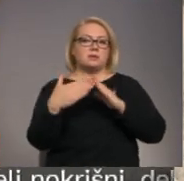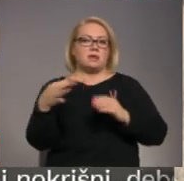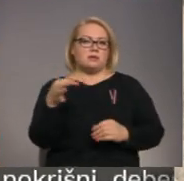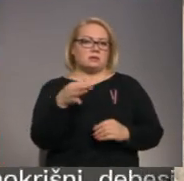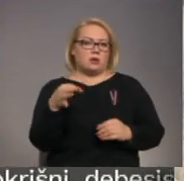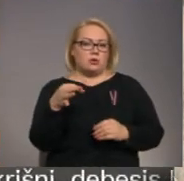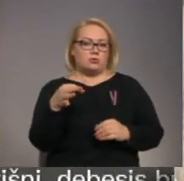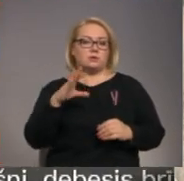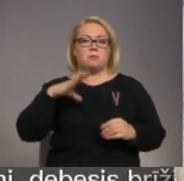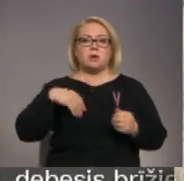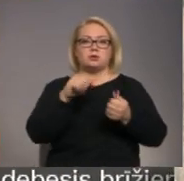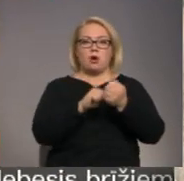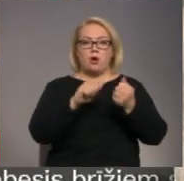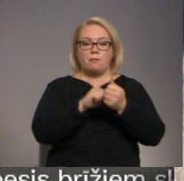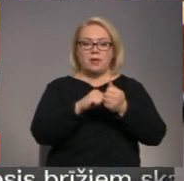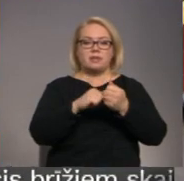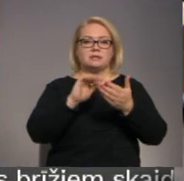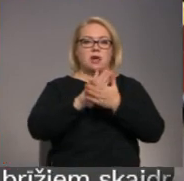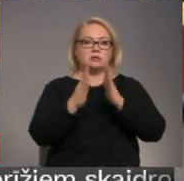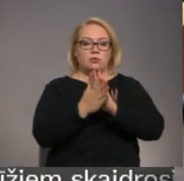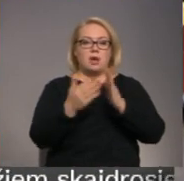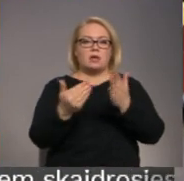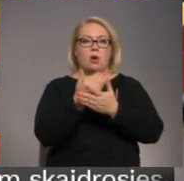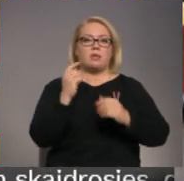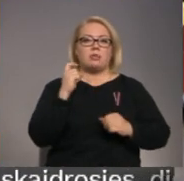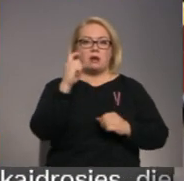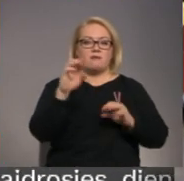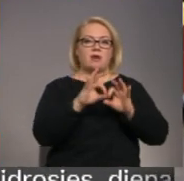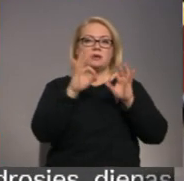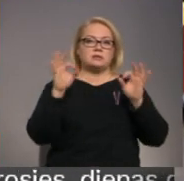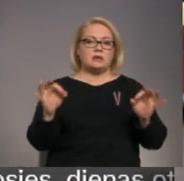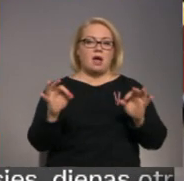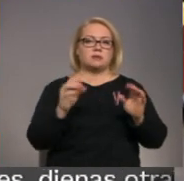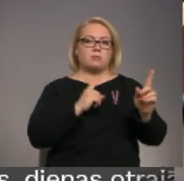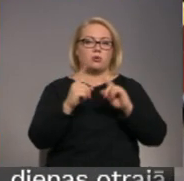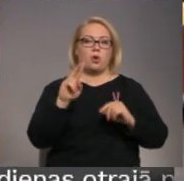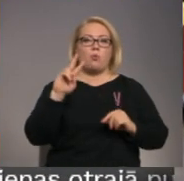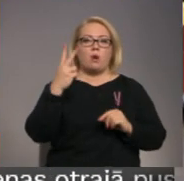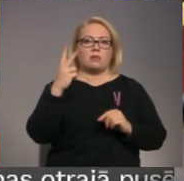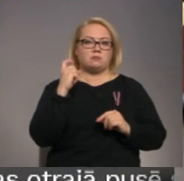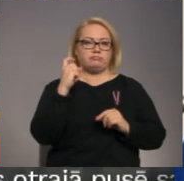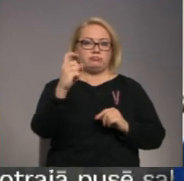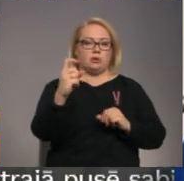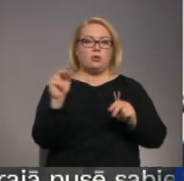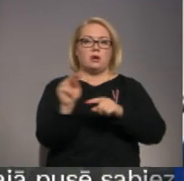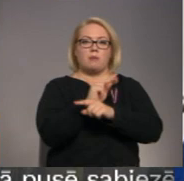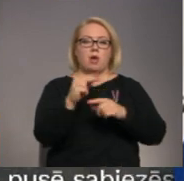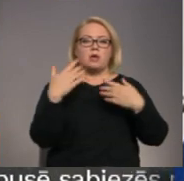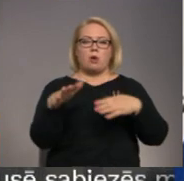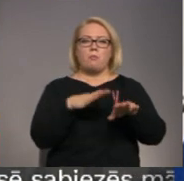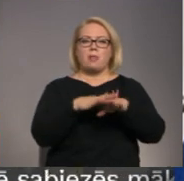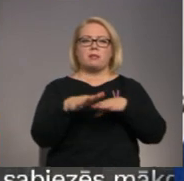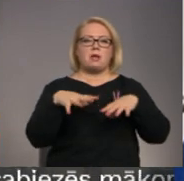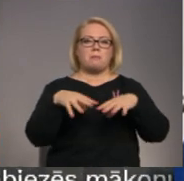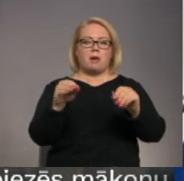rajonos. Pēc dokumentācijas saskaņošanas jaunie tramvajas sāks kursēt otrā maršuta līnijā, kur remontdarbi jau ir pilnībā